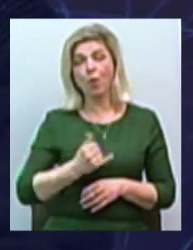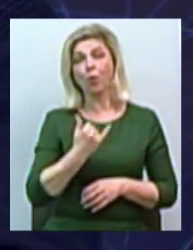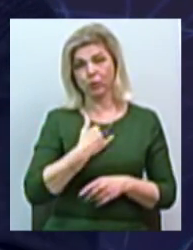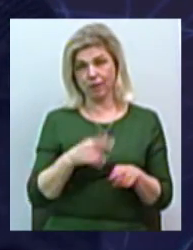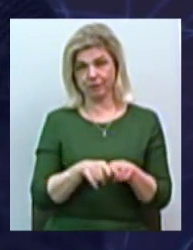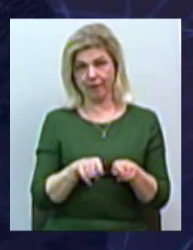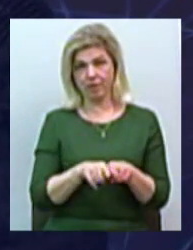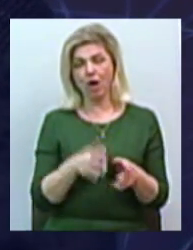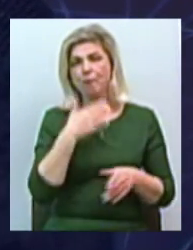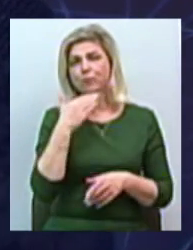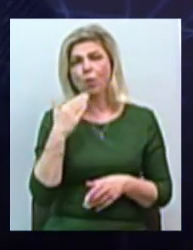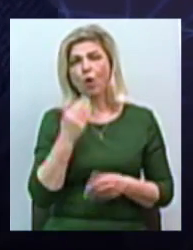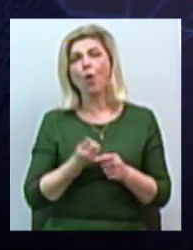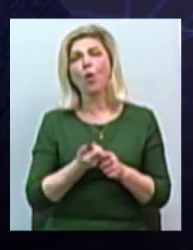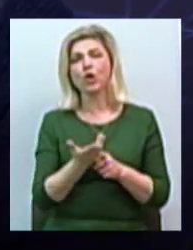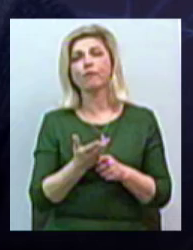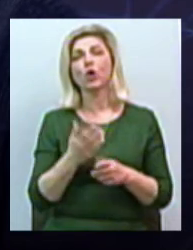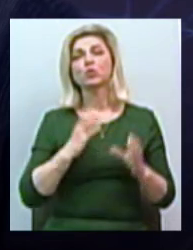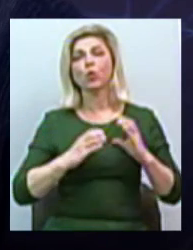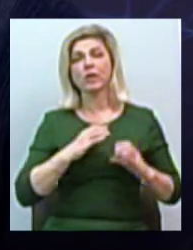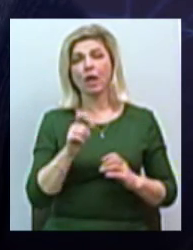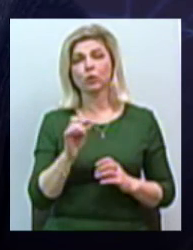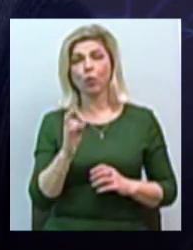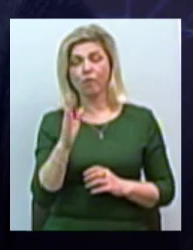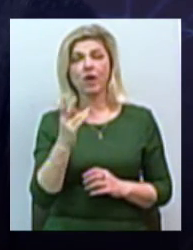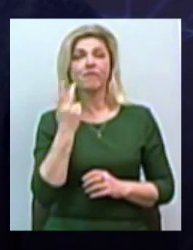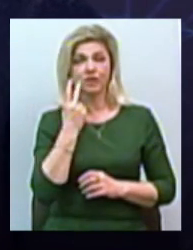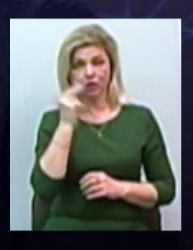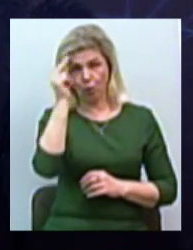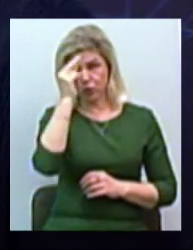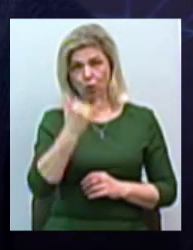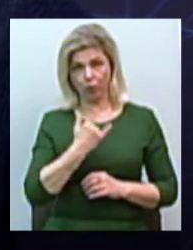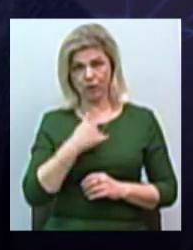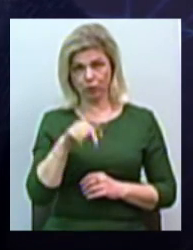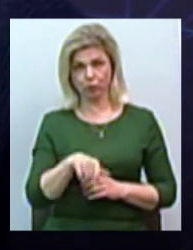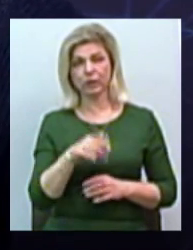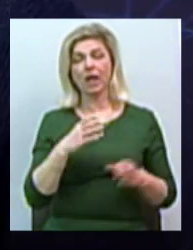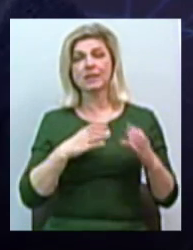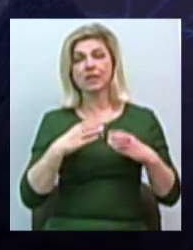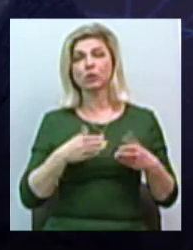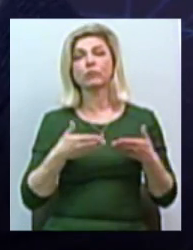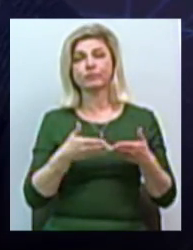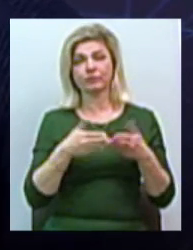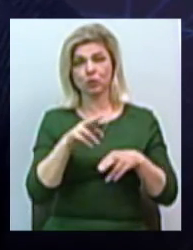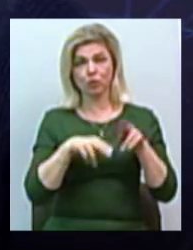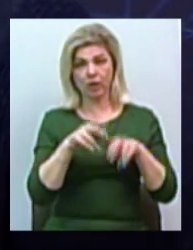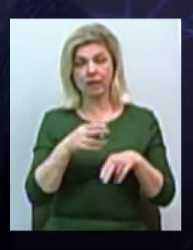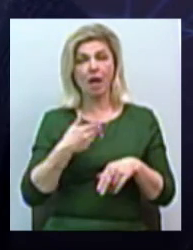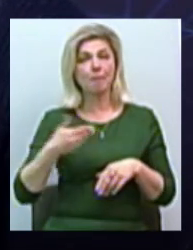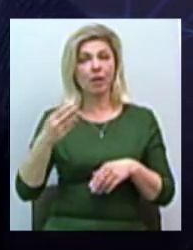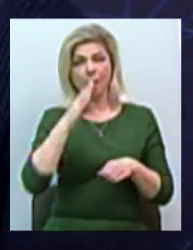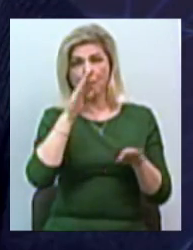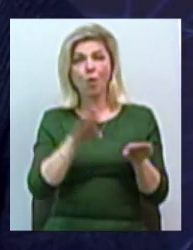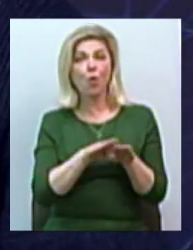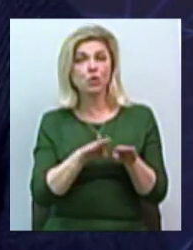Огромне кількість студентів з Грузії у нас завжди училась в національному статі ім. Крабестроєння. Ми знали действительно менталітет. І поэтому